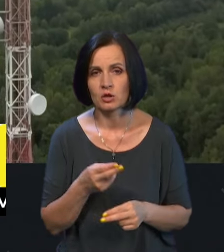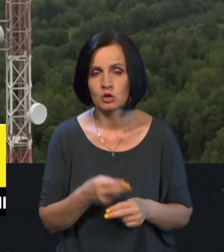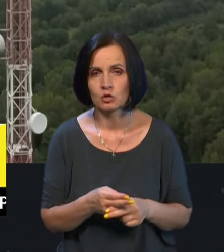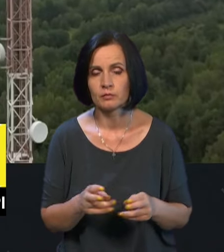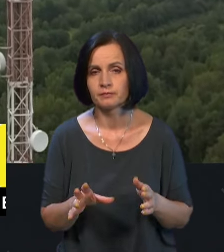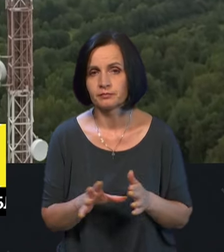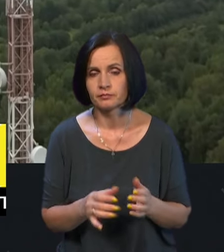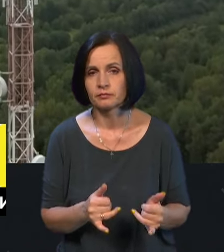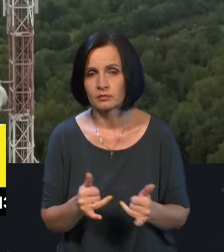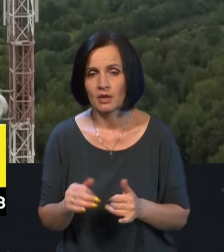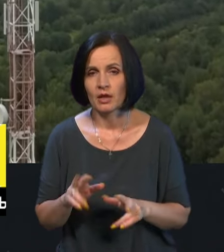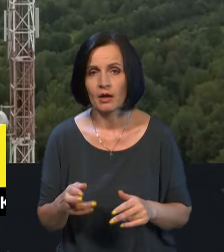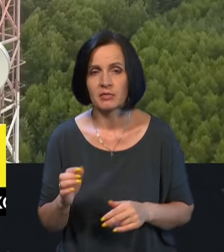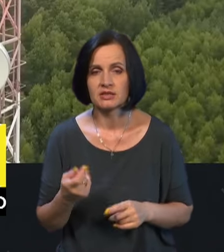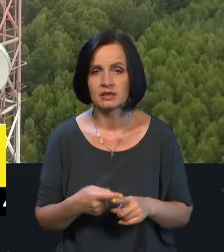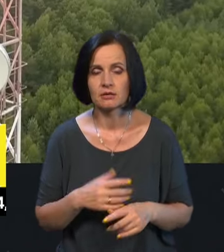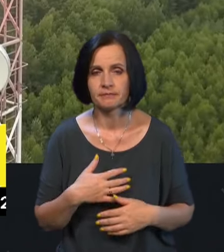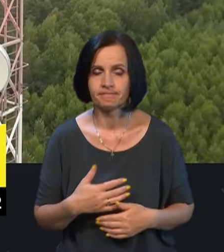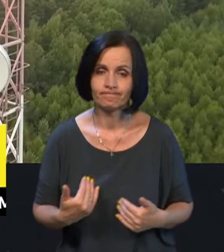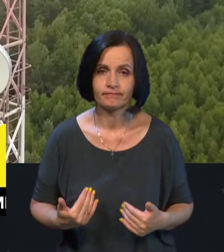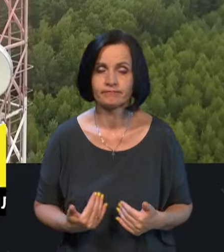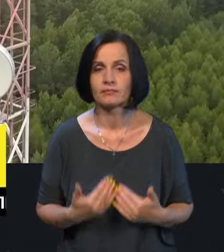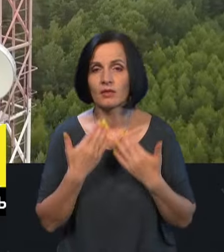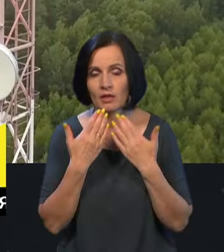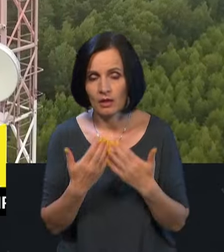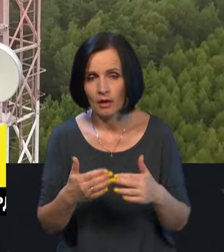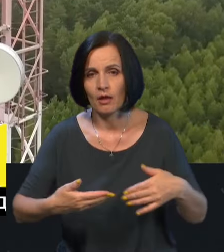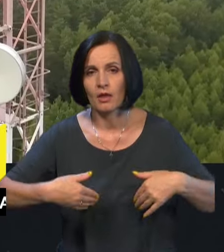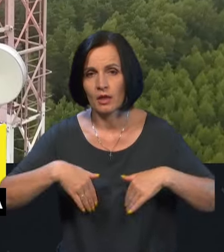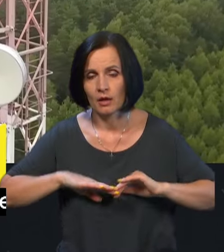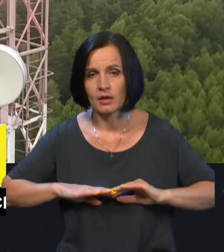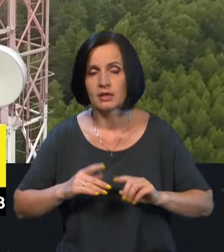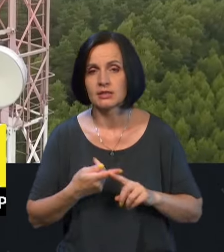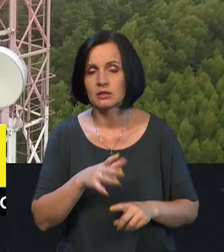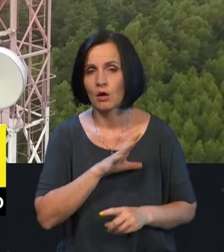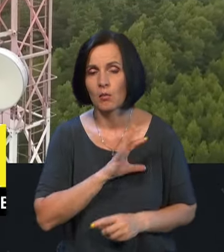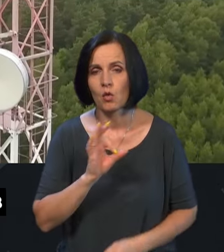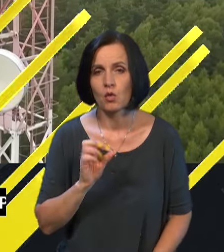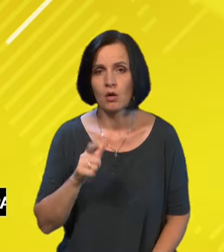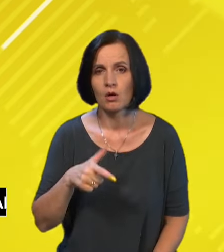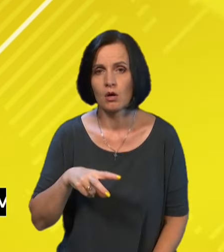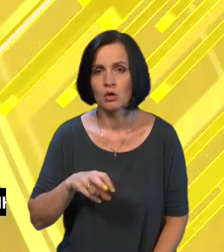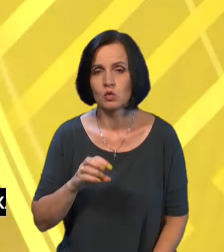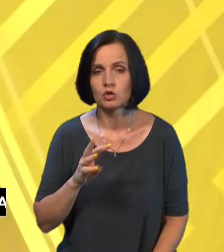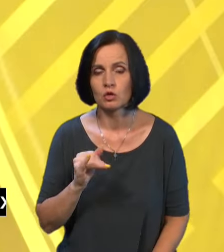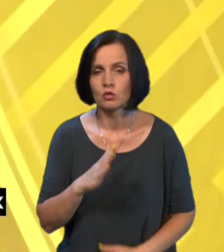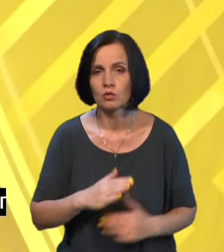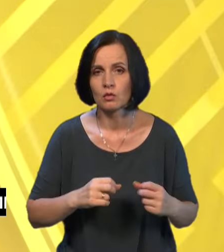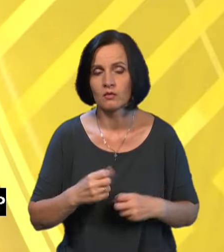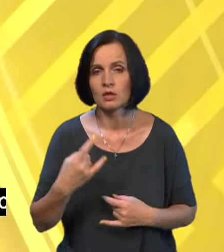би це не хотілося. Зрозуміло. Дякуємо за поради, пане Олександре. Це був Олександр Глушченко, експерт із